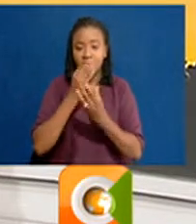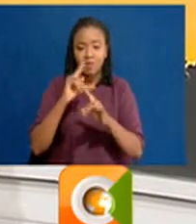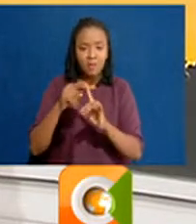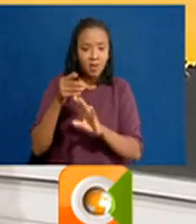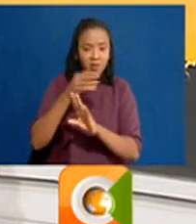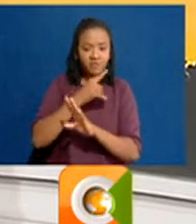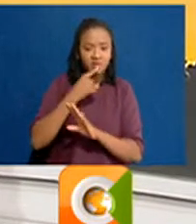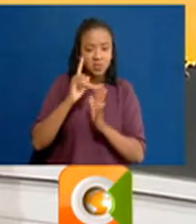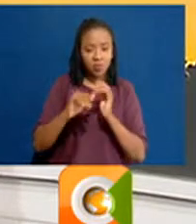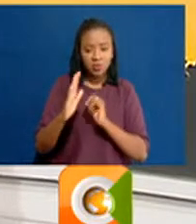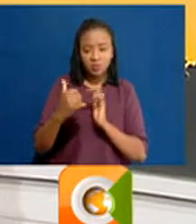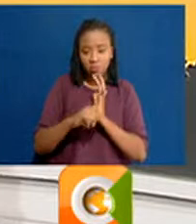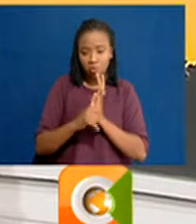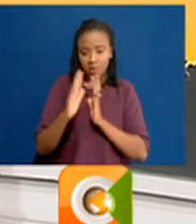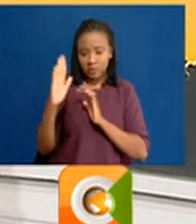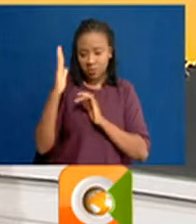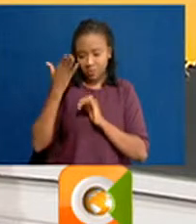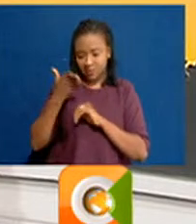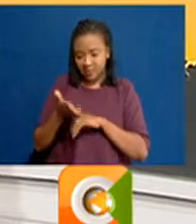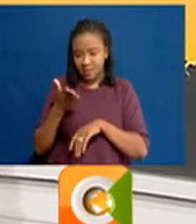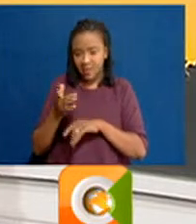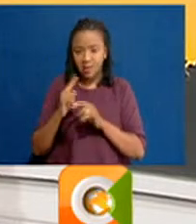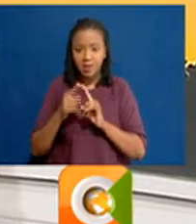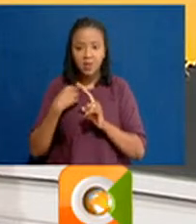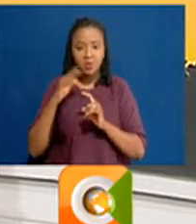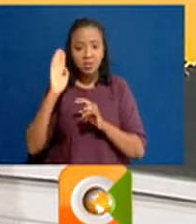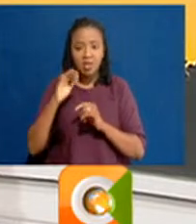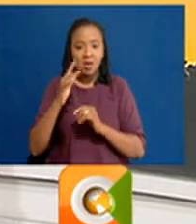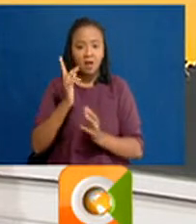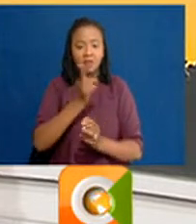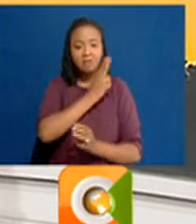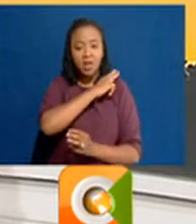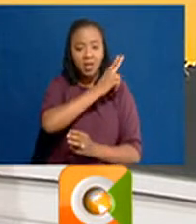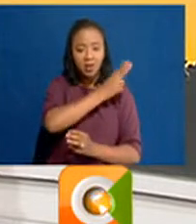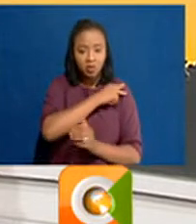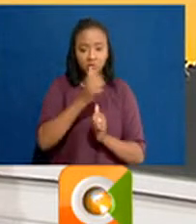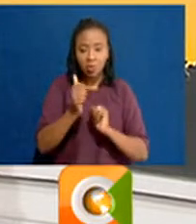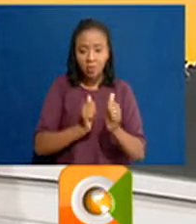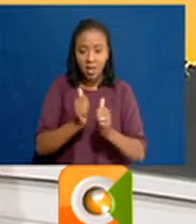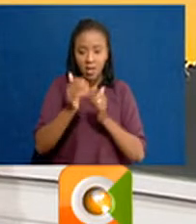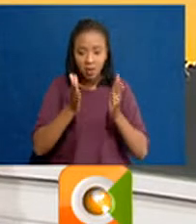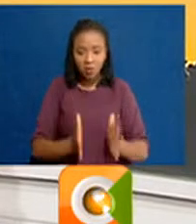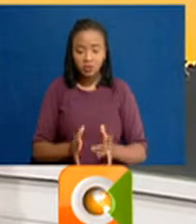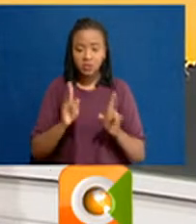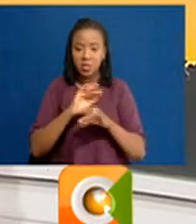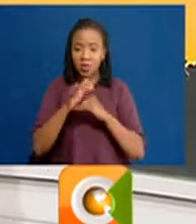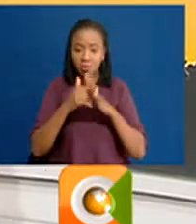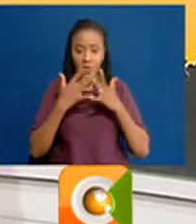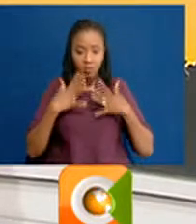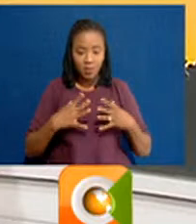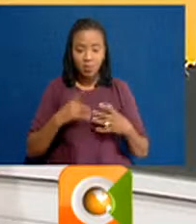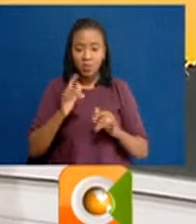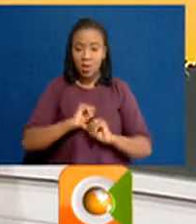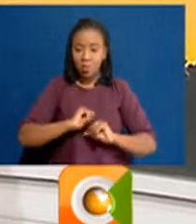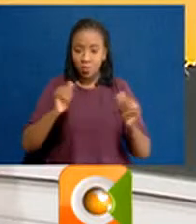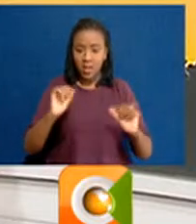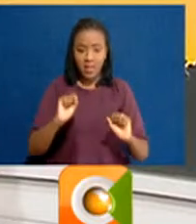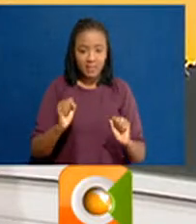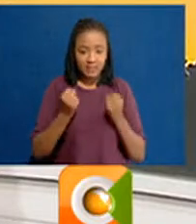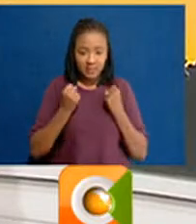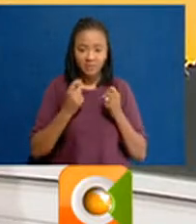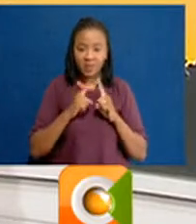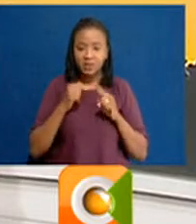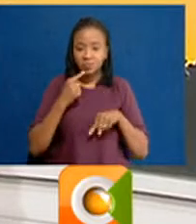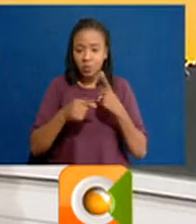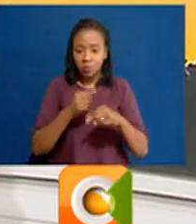maswa la kiusalama lakini tunarifuwa kwa mba marubani pamoja na waudumu wa ndege na hata abidi ya wote wa kwa salama lakini tunayendelea kufatilia Tukio